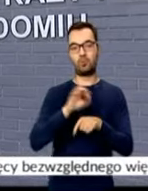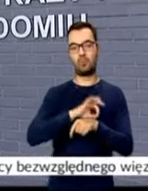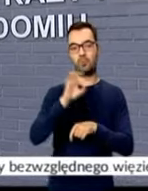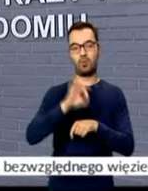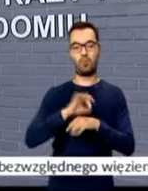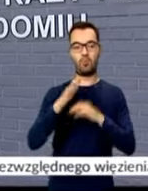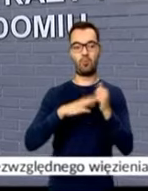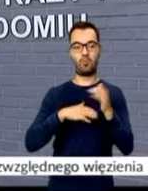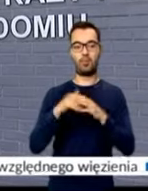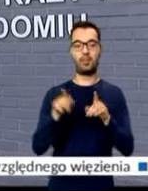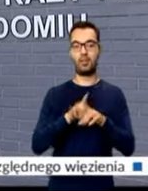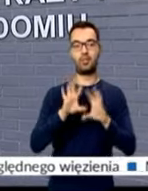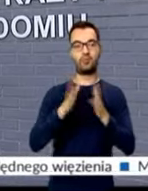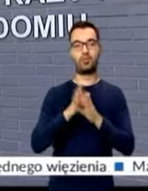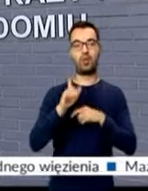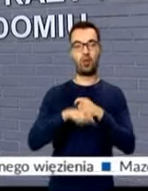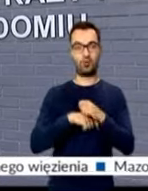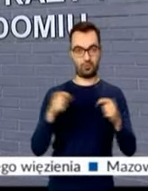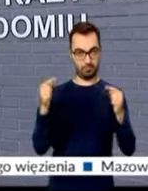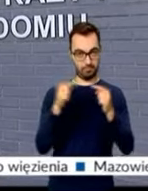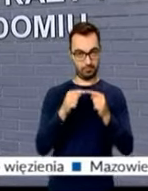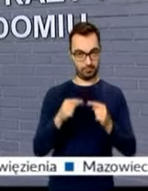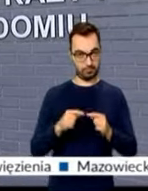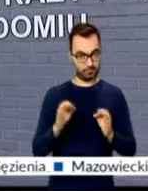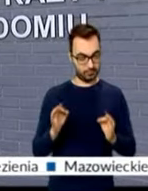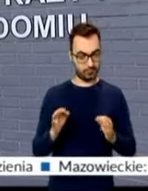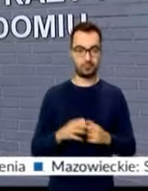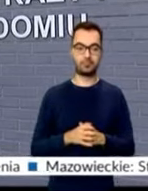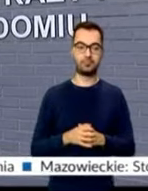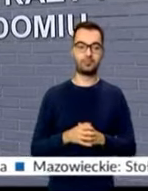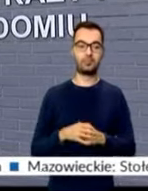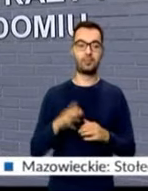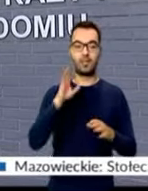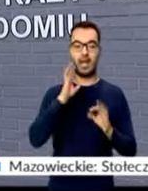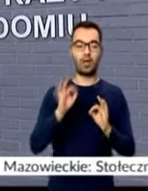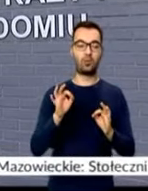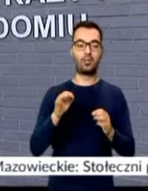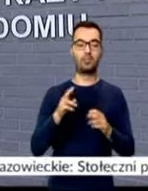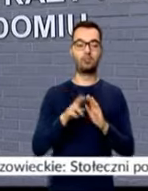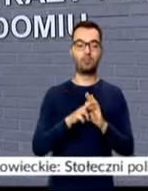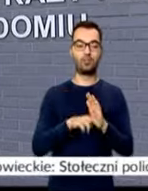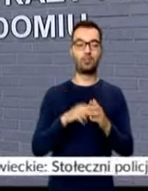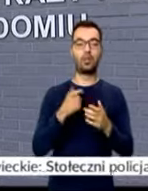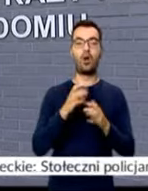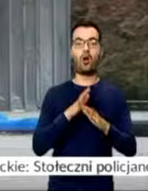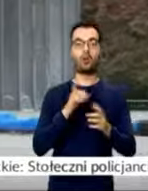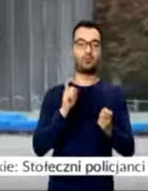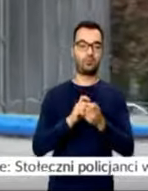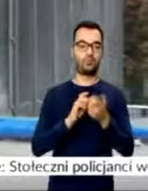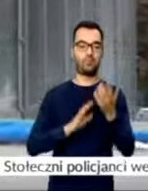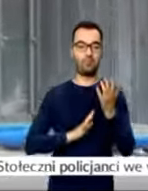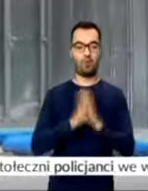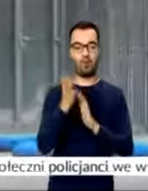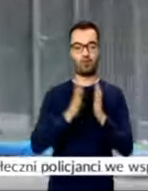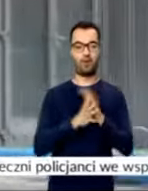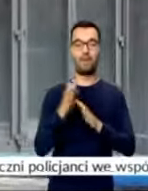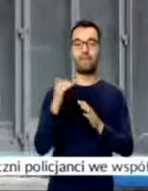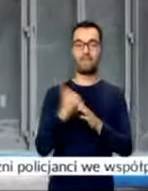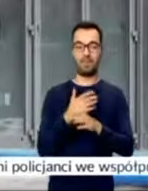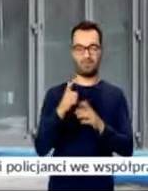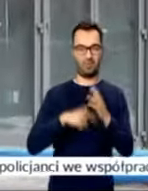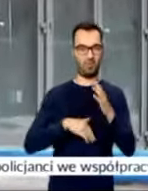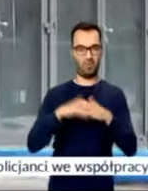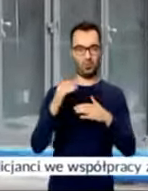zgodności zastosowanych rozwiązań techniczno-budowlanych z obowiązującymi przepisami ochrony przeciwpożarowej. Firma, która buduje